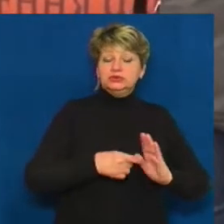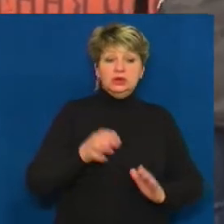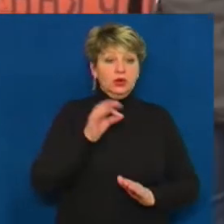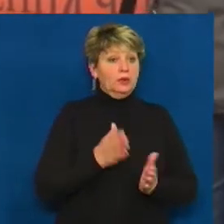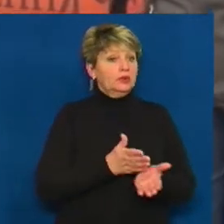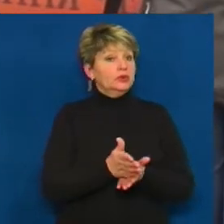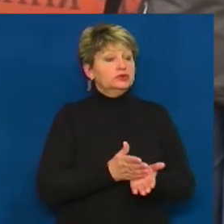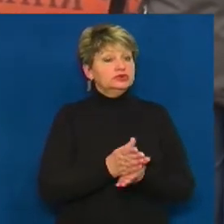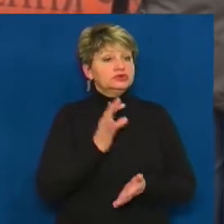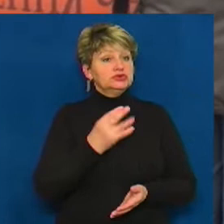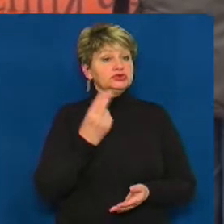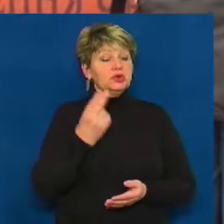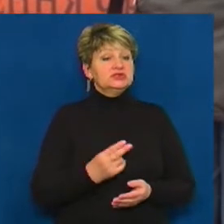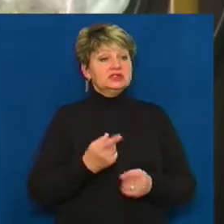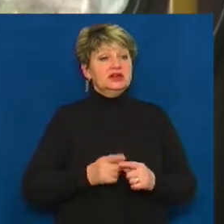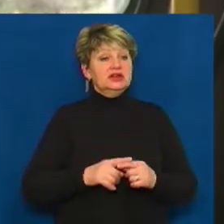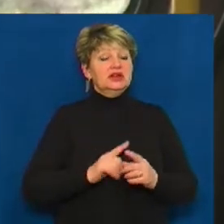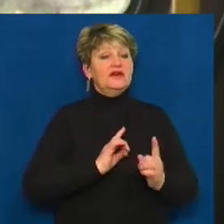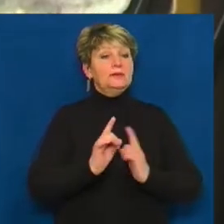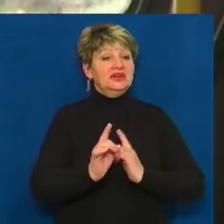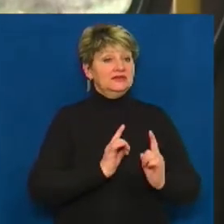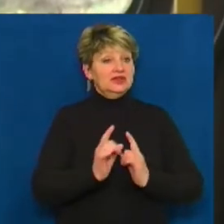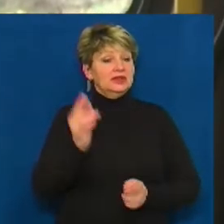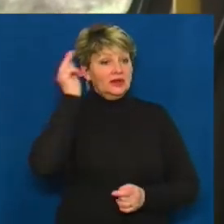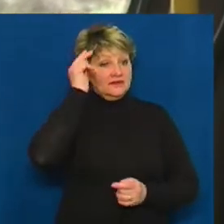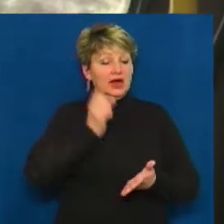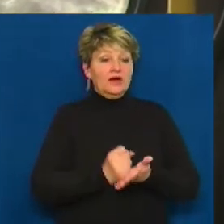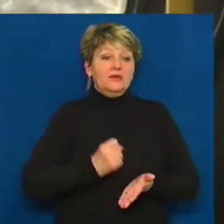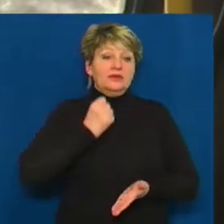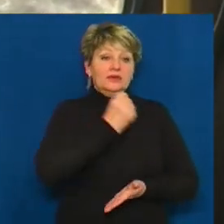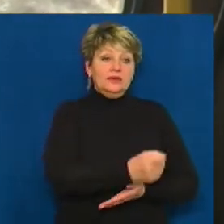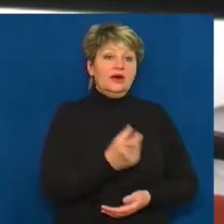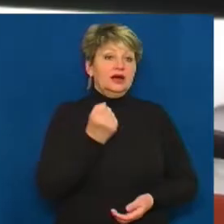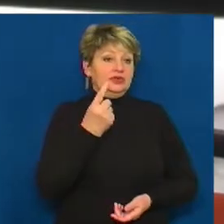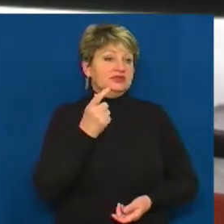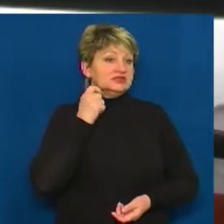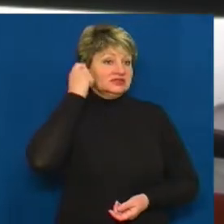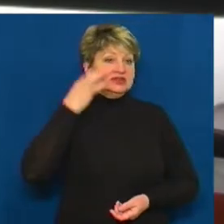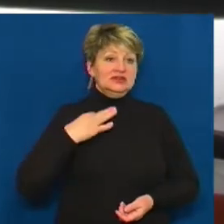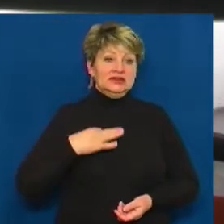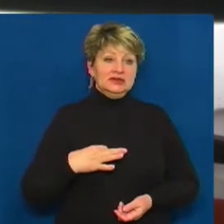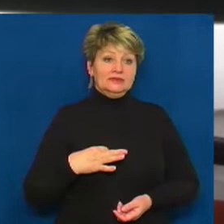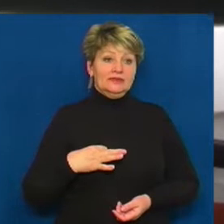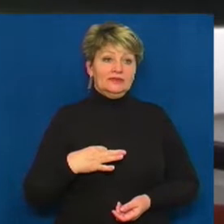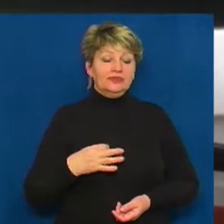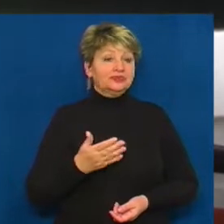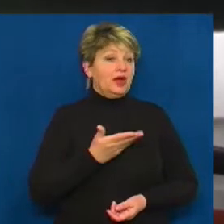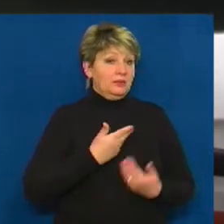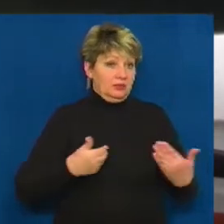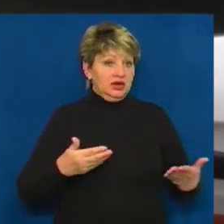перевезення місцева жителька Наталія Тимошенко. На навчання відправляє 11-річного Назара. Ми дуже